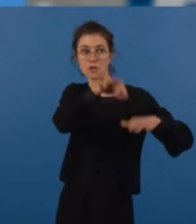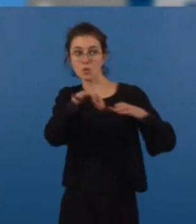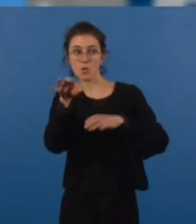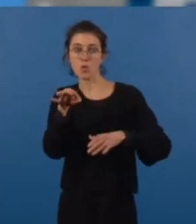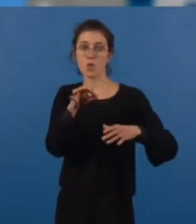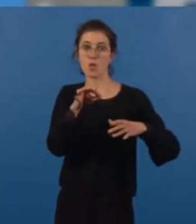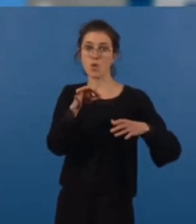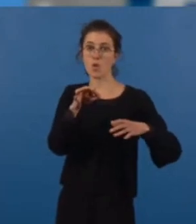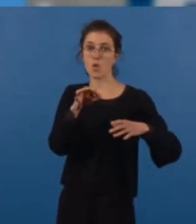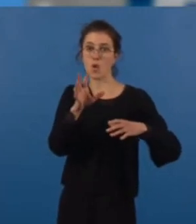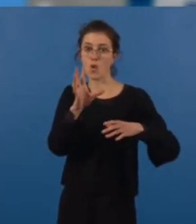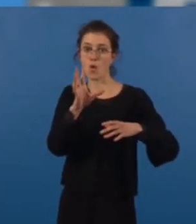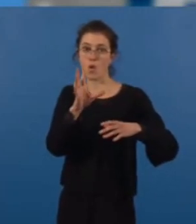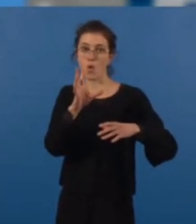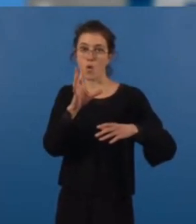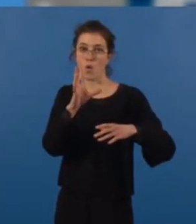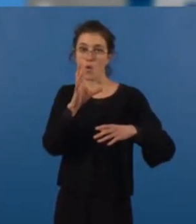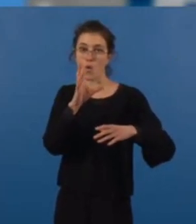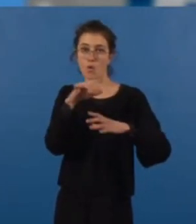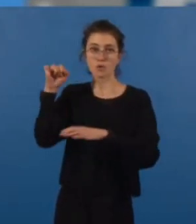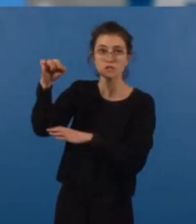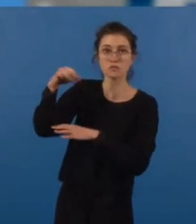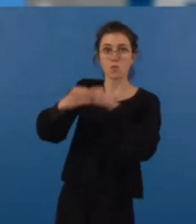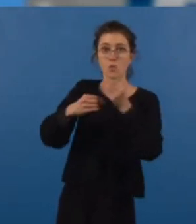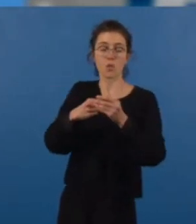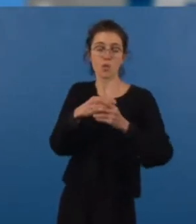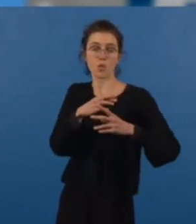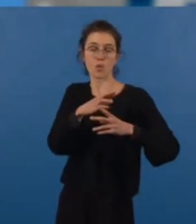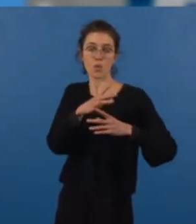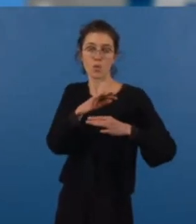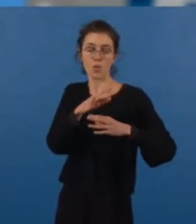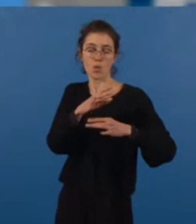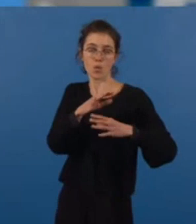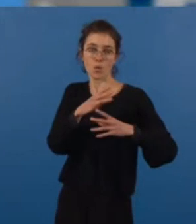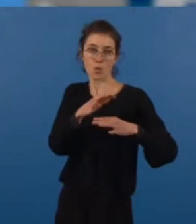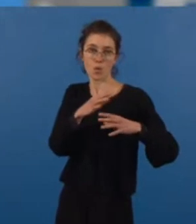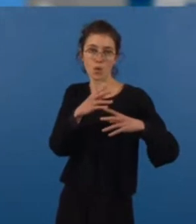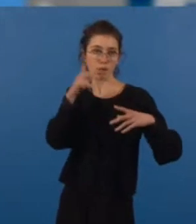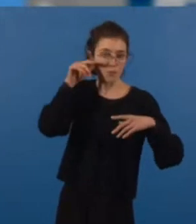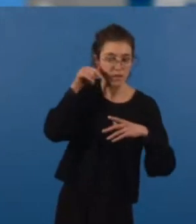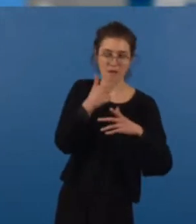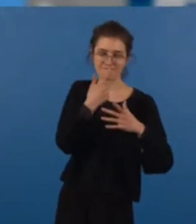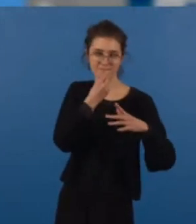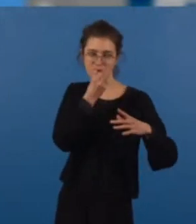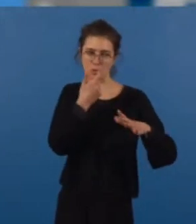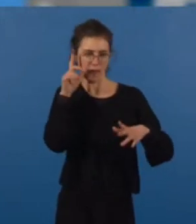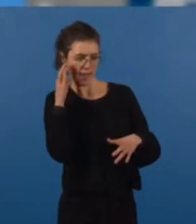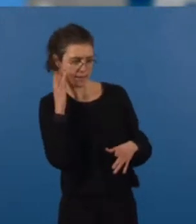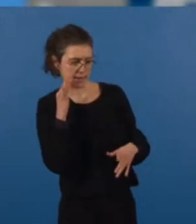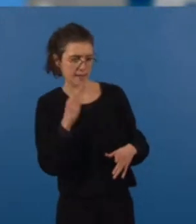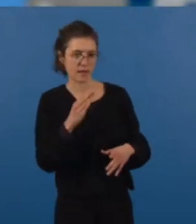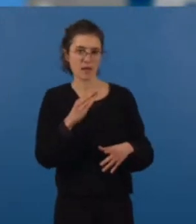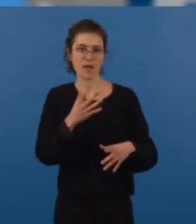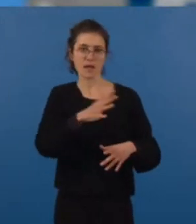construction de logements neufs en France et sur notre territoire n'est pas bon et les perspectives invitent à encore plus